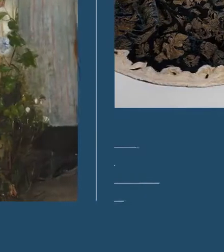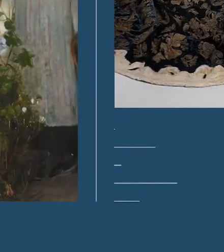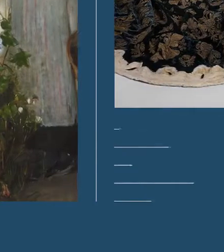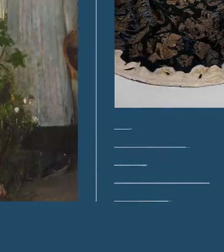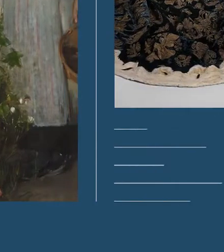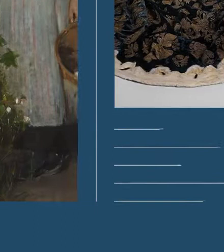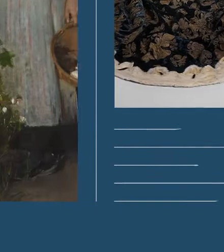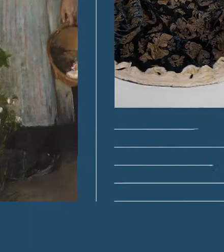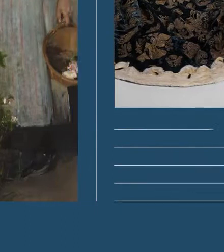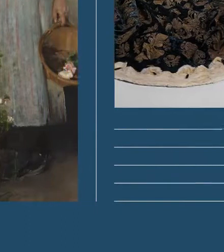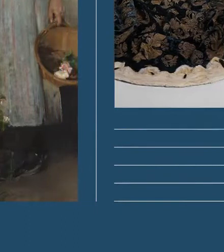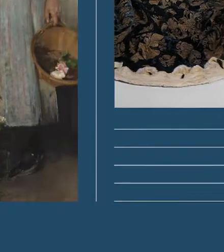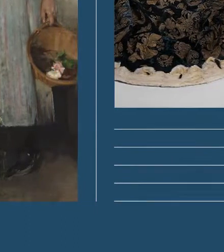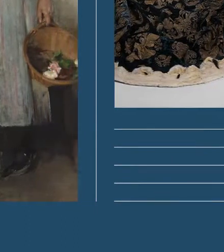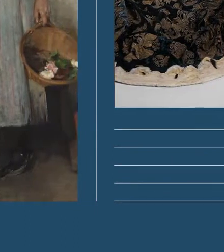Muzyka